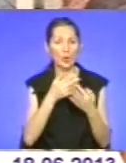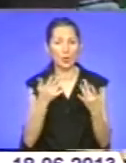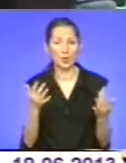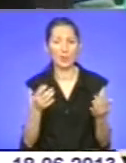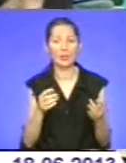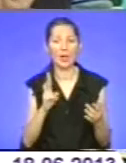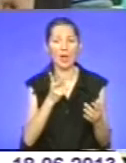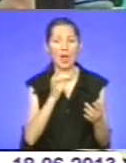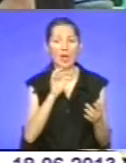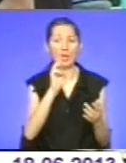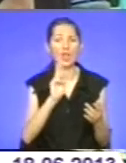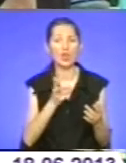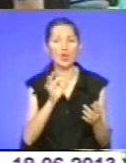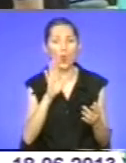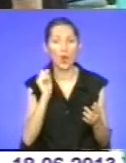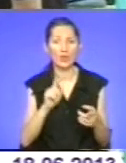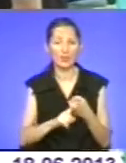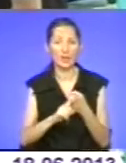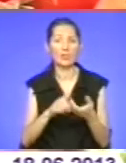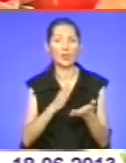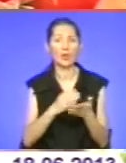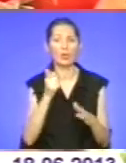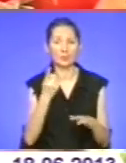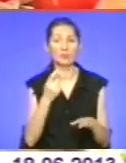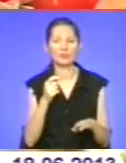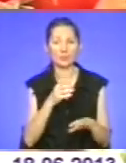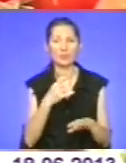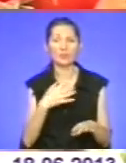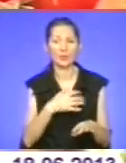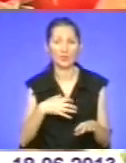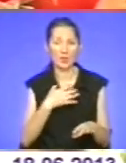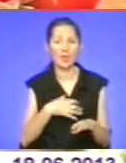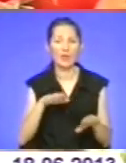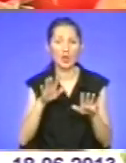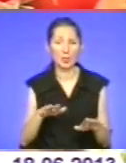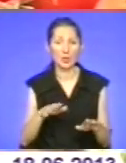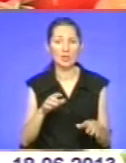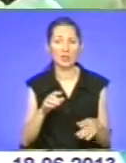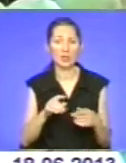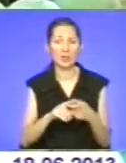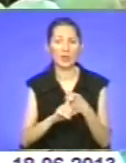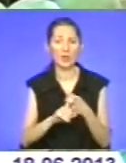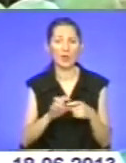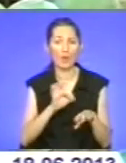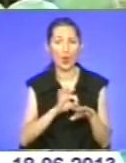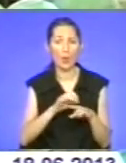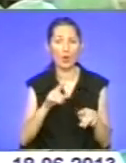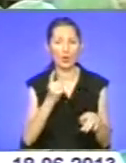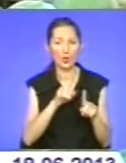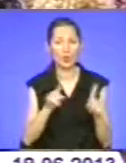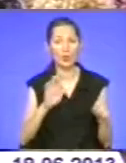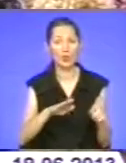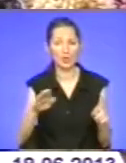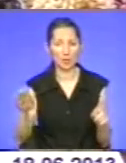займають одне з провідних місць в інфекційній патології, особливо в дитячому віці. Заразитися просто через виживання забруднених